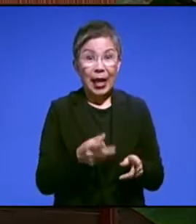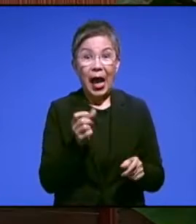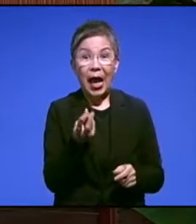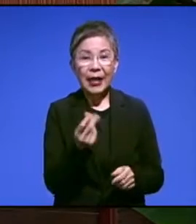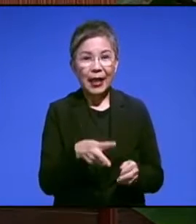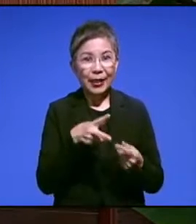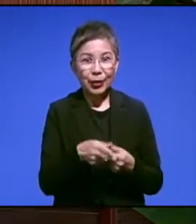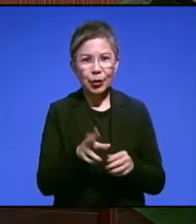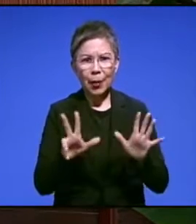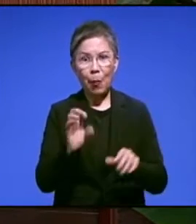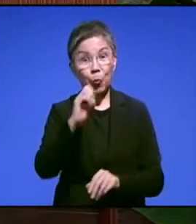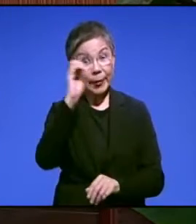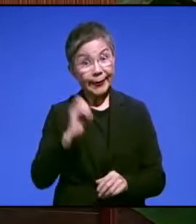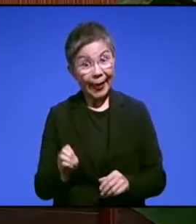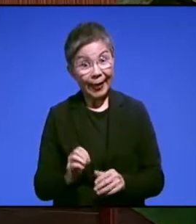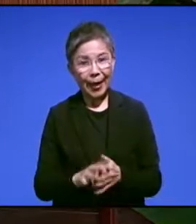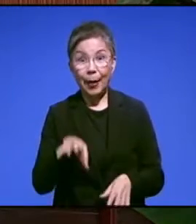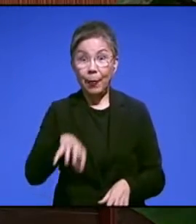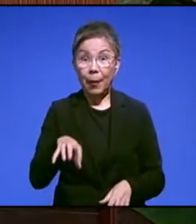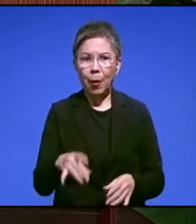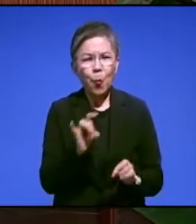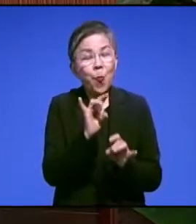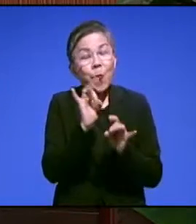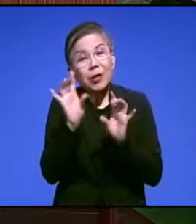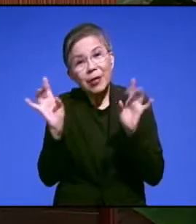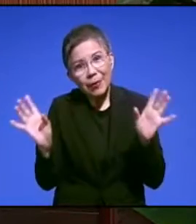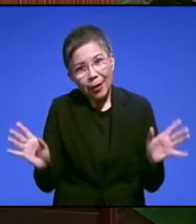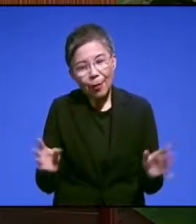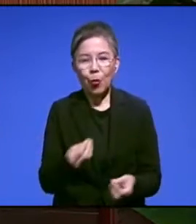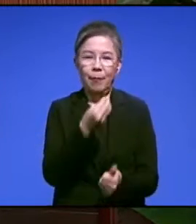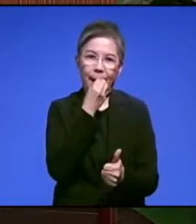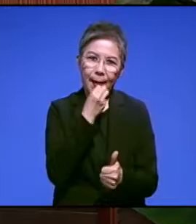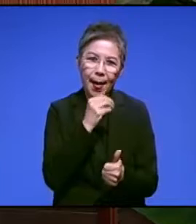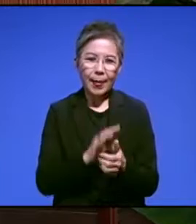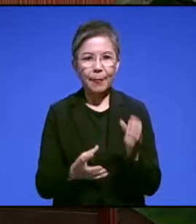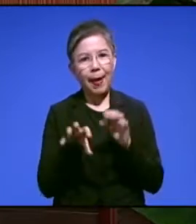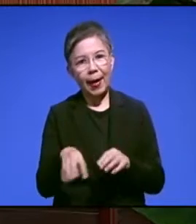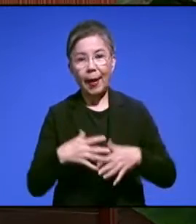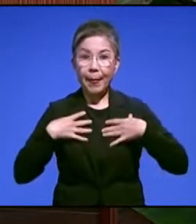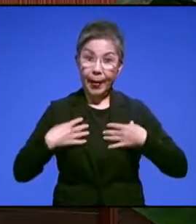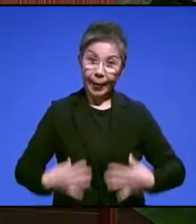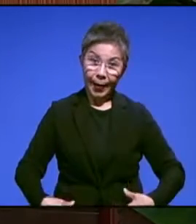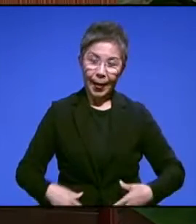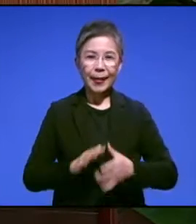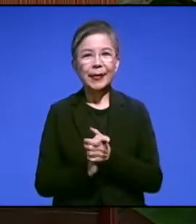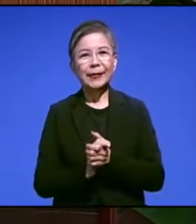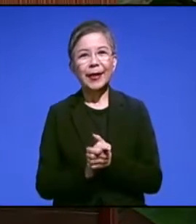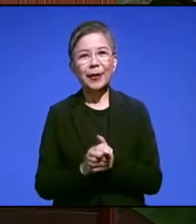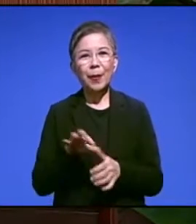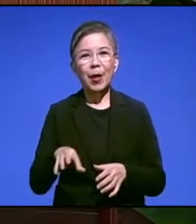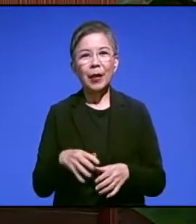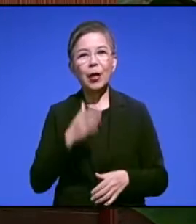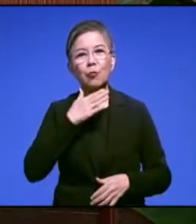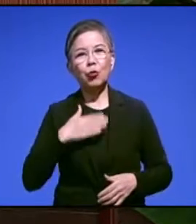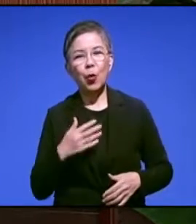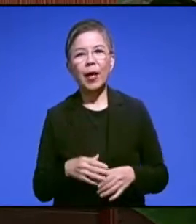hingga 80%. Dan barang-barang yang ditawarkan pun beragam mulai dari makanan, logistik, pakaian, hingga barang-barang atau